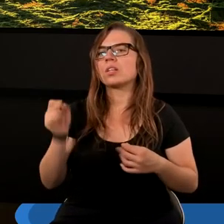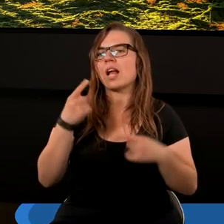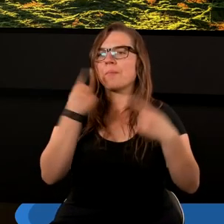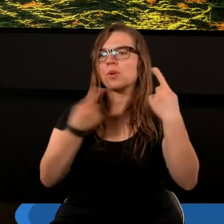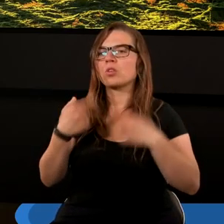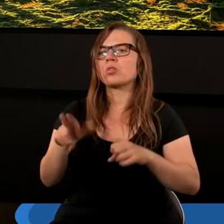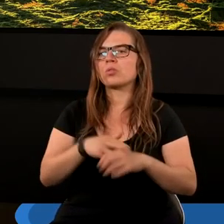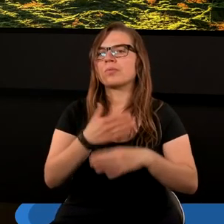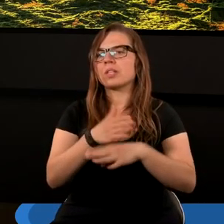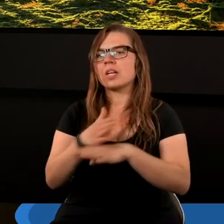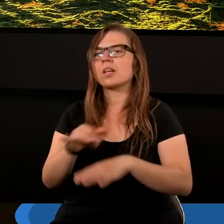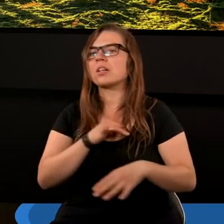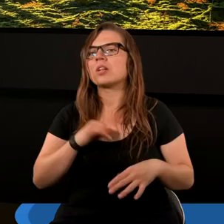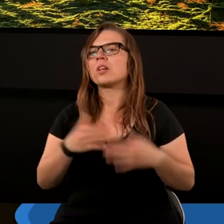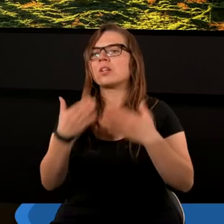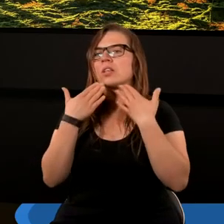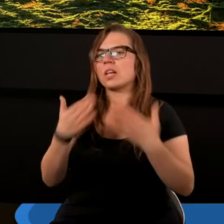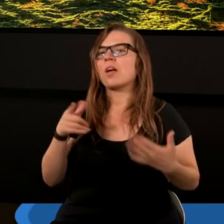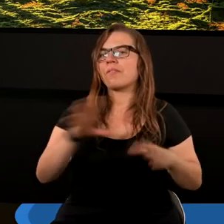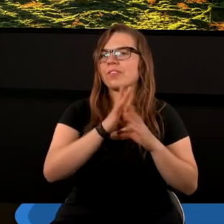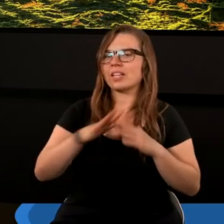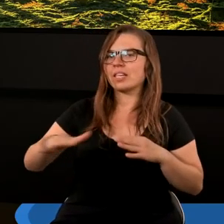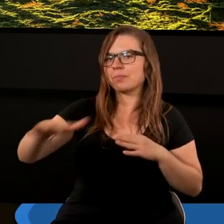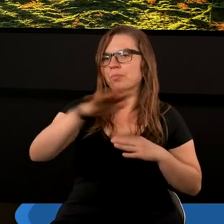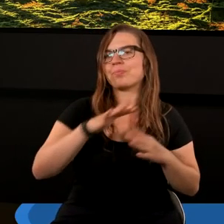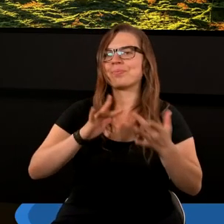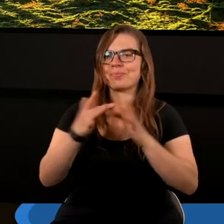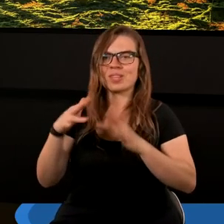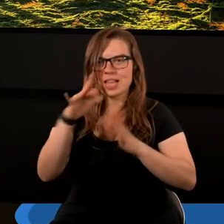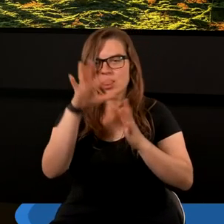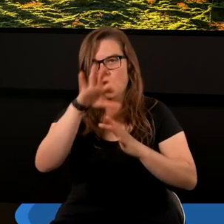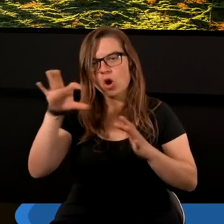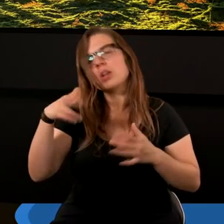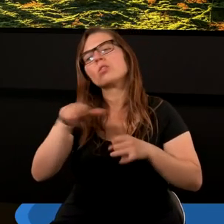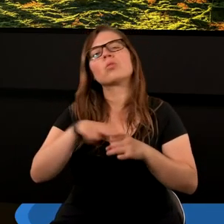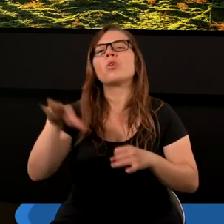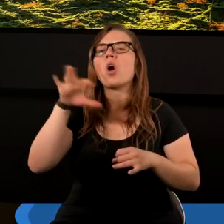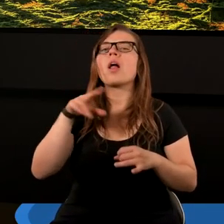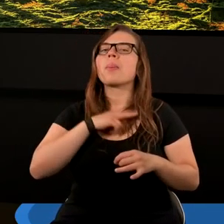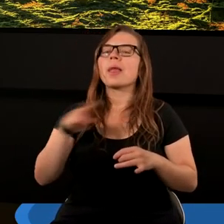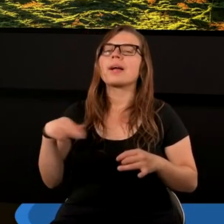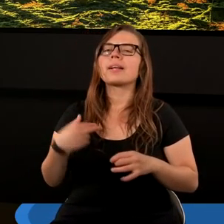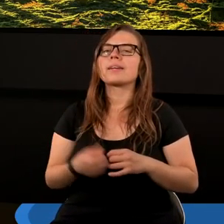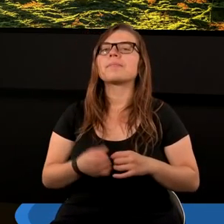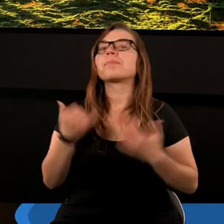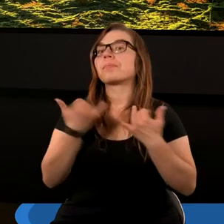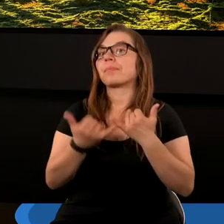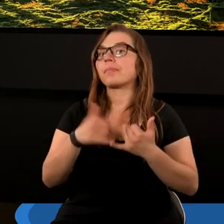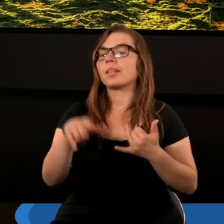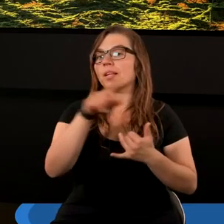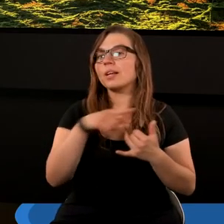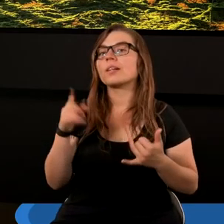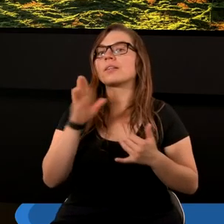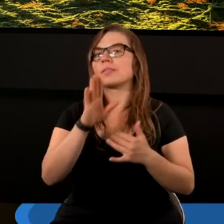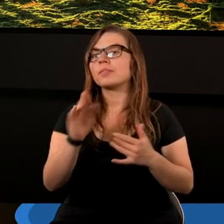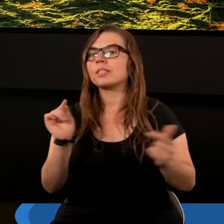za myśli, którymi dzieliliście się. Dziękuję wszystkim uczestnikom tego studium, którzy oglądali nas. Jeśli nasza